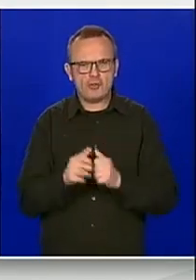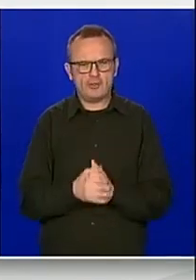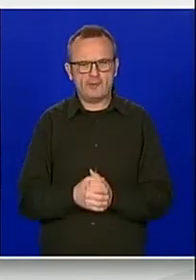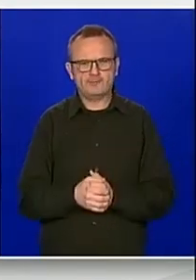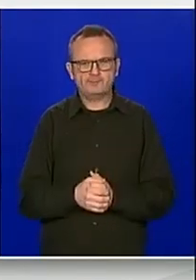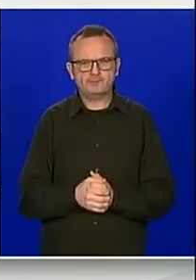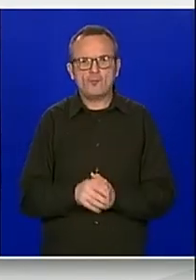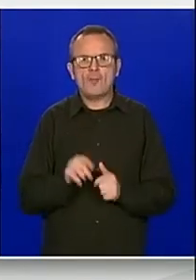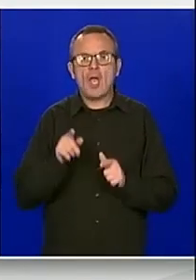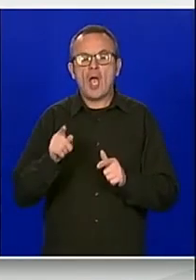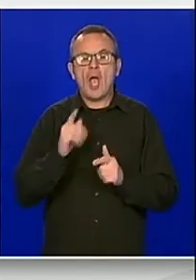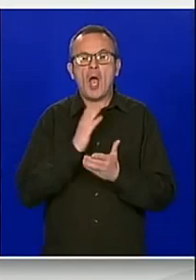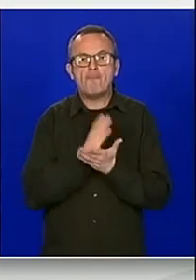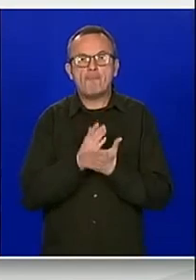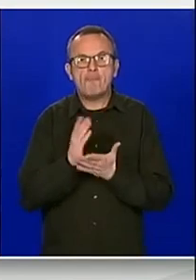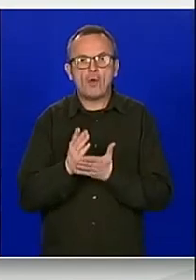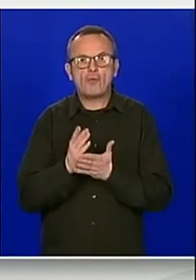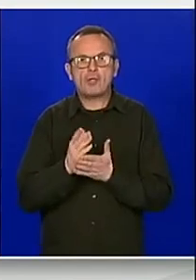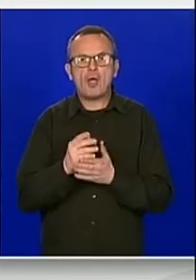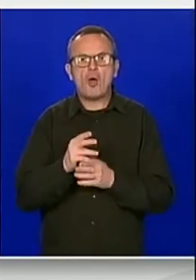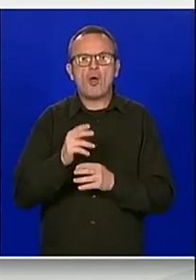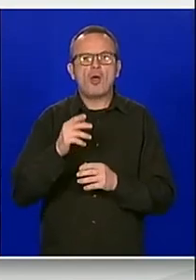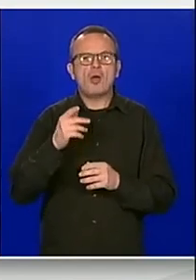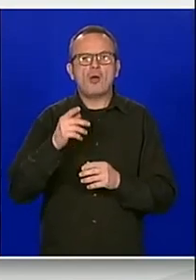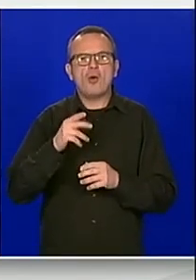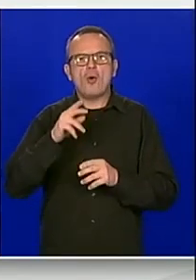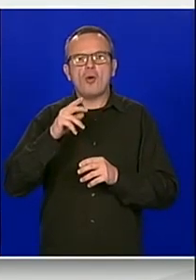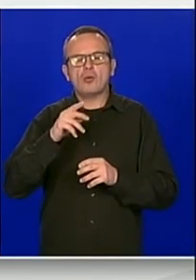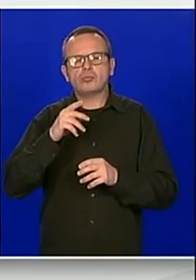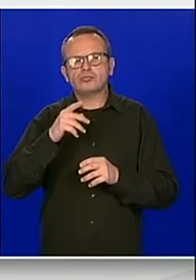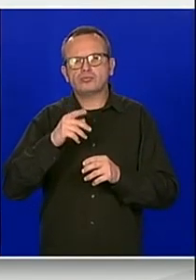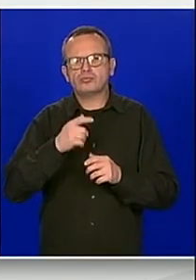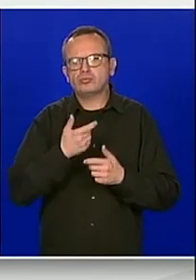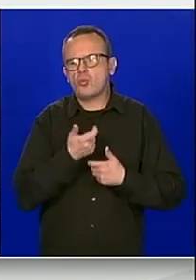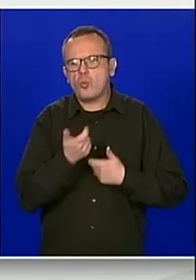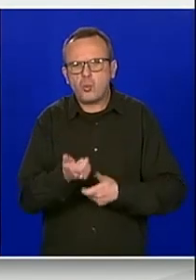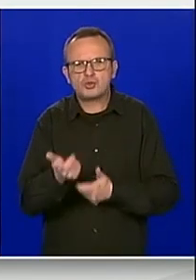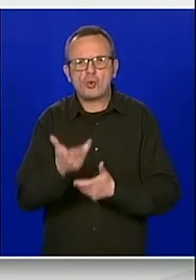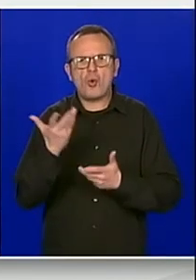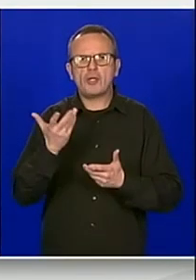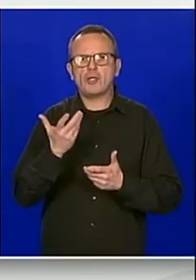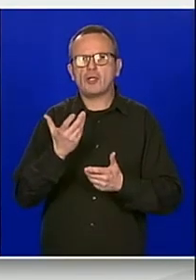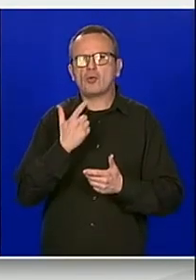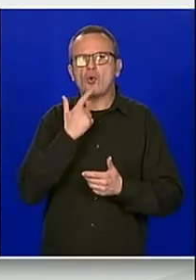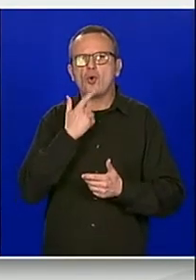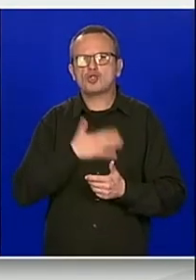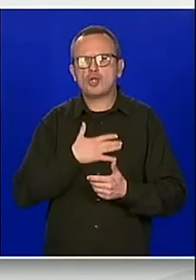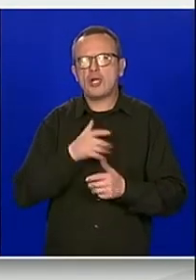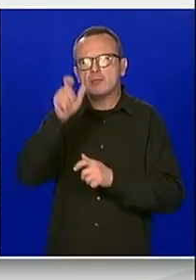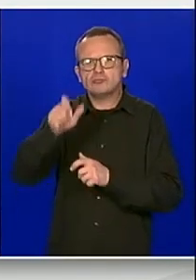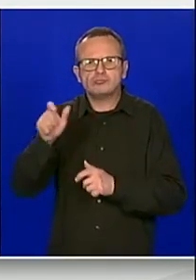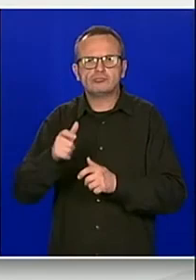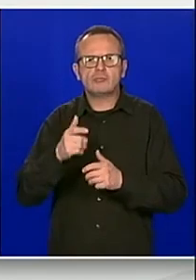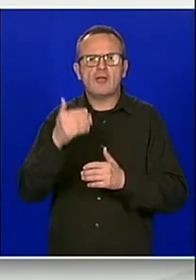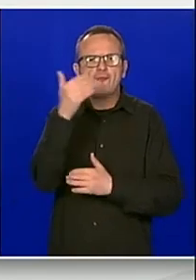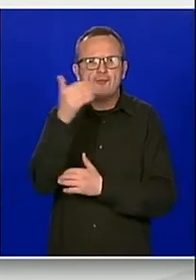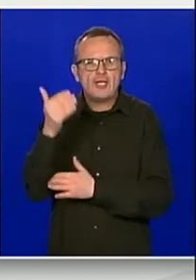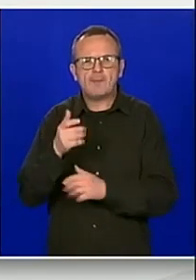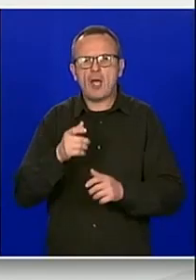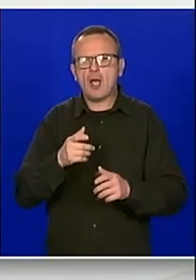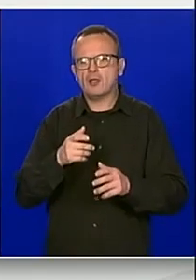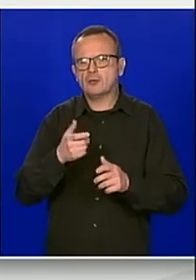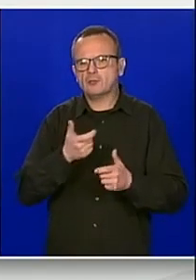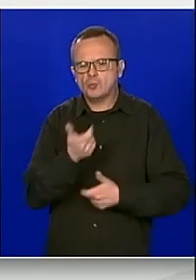umjetnog osjemenjivanja i osposobljavanja uzgojivača za programe umjetnog osjemenjivanja, vođenje potrebnih